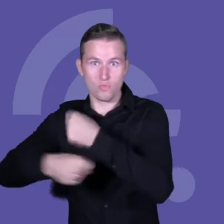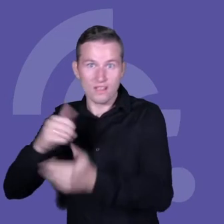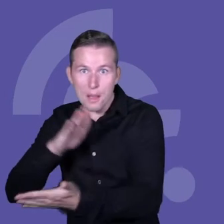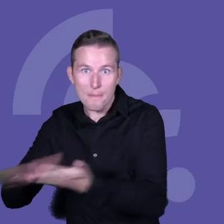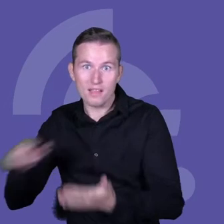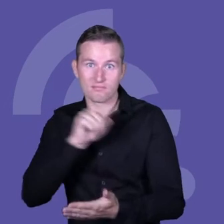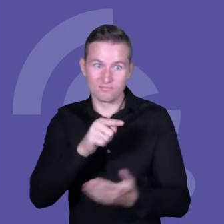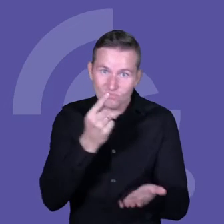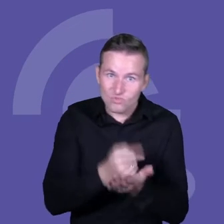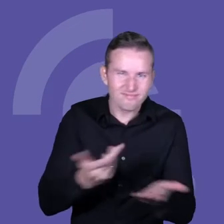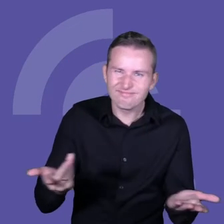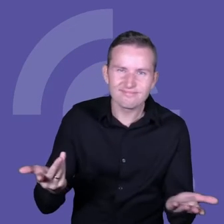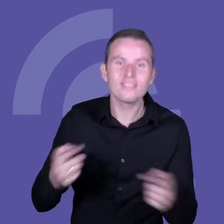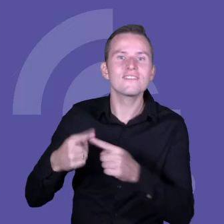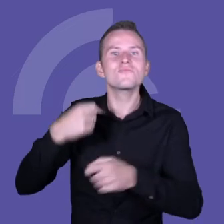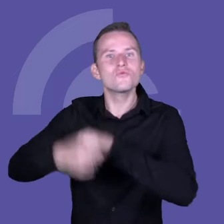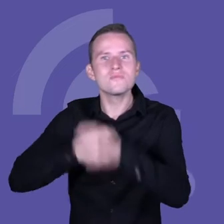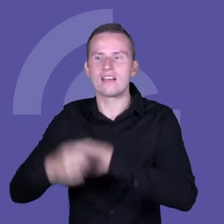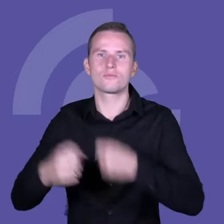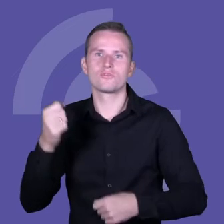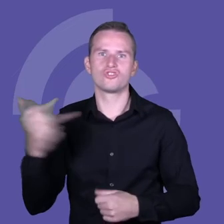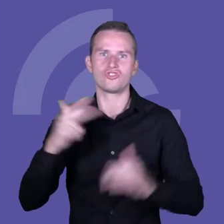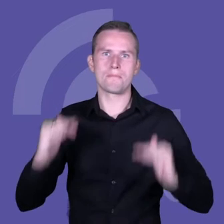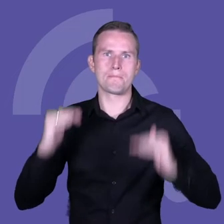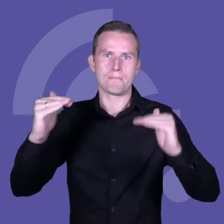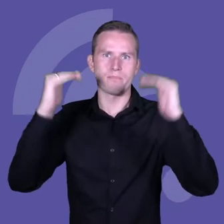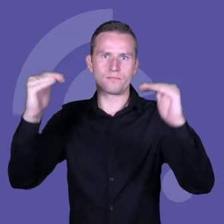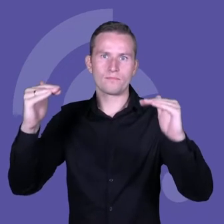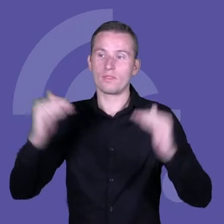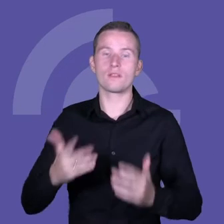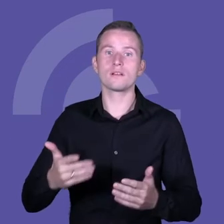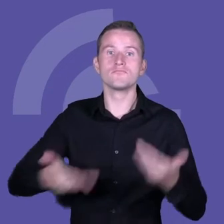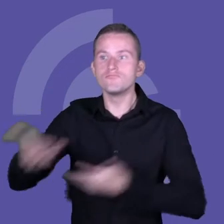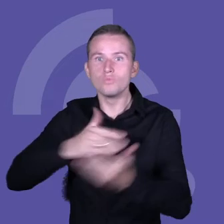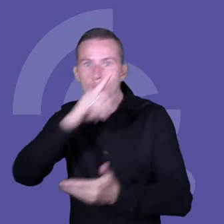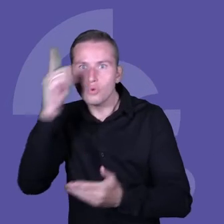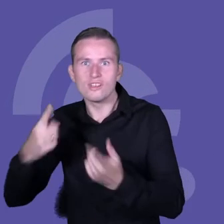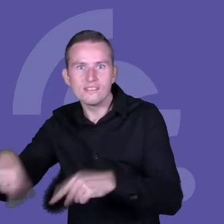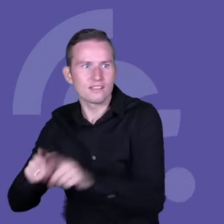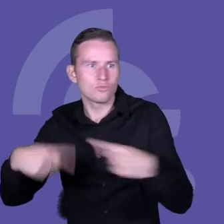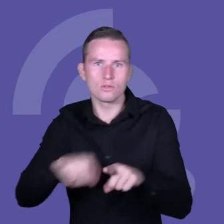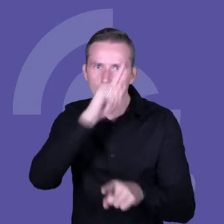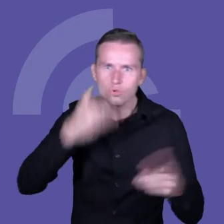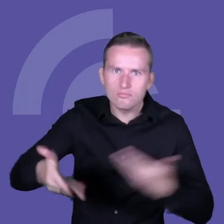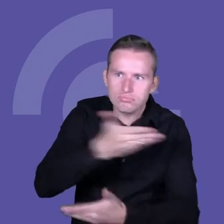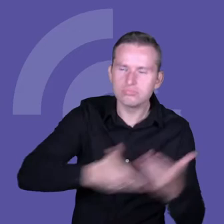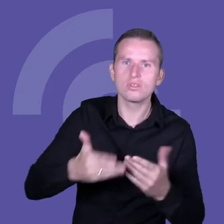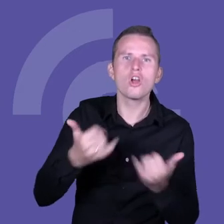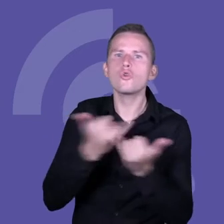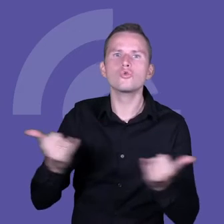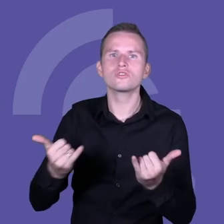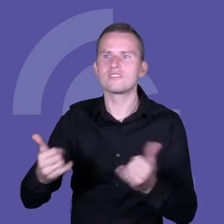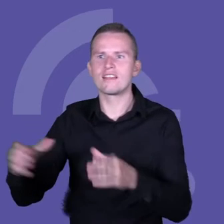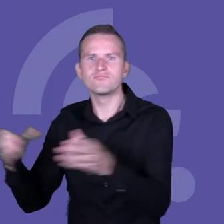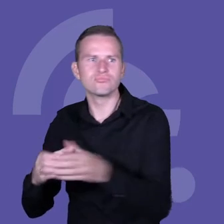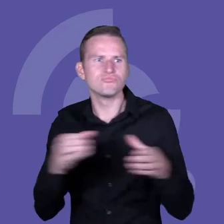gdzie ta współpraca, można powiedzieć, występuje na trzech poziomach. Współpraca między ludźmi w ramach zespołu, współpraca między różnymi zespołami w danej